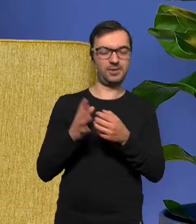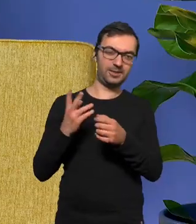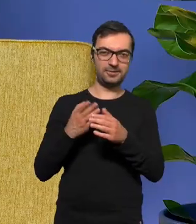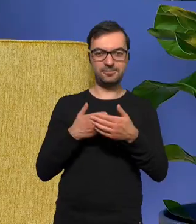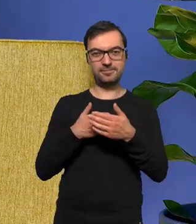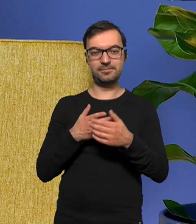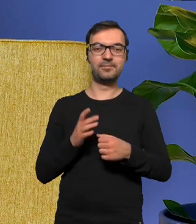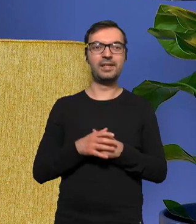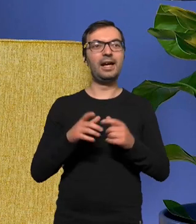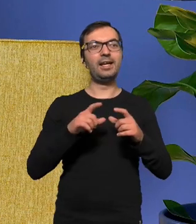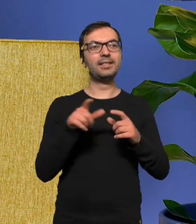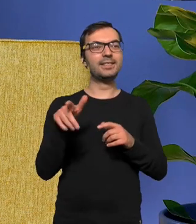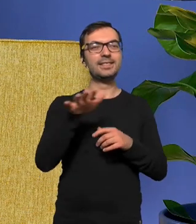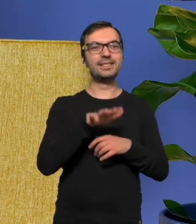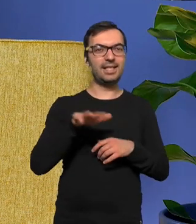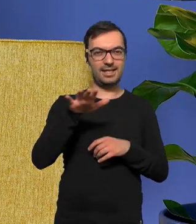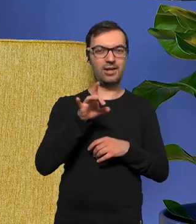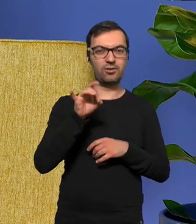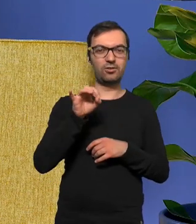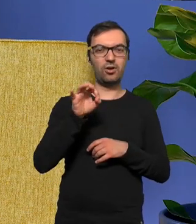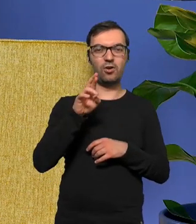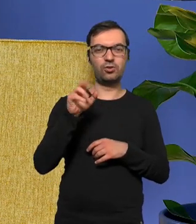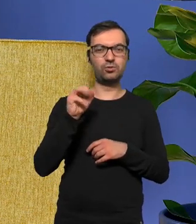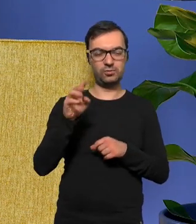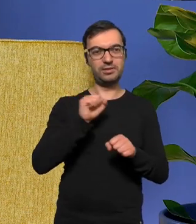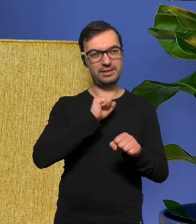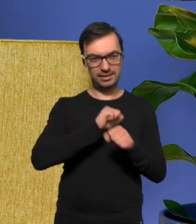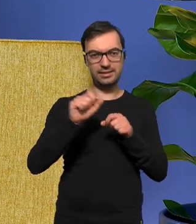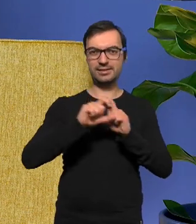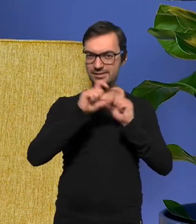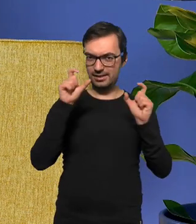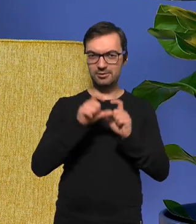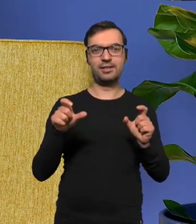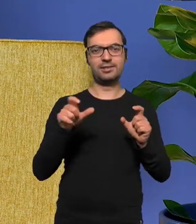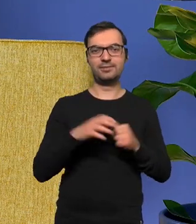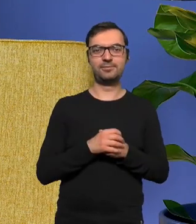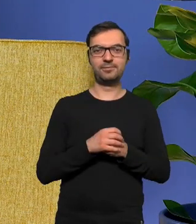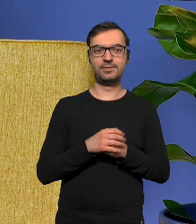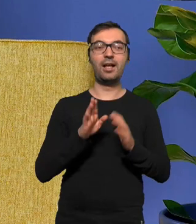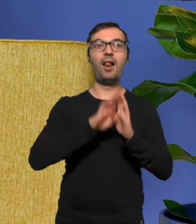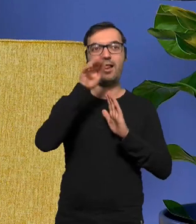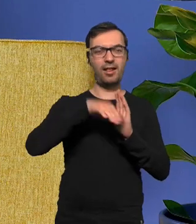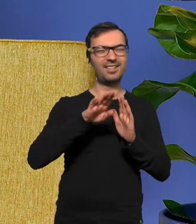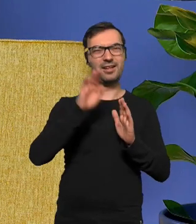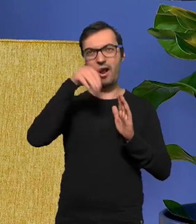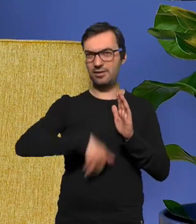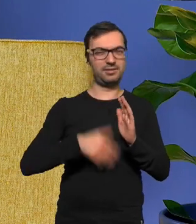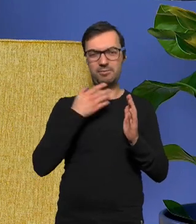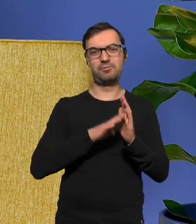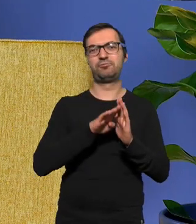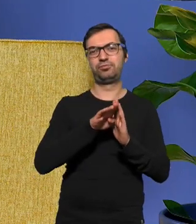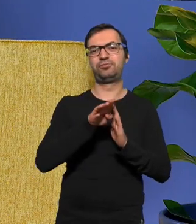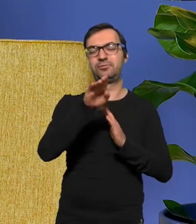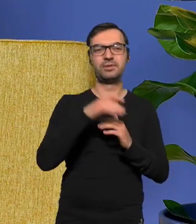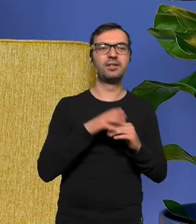ta scena cały czas jest ma wzloty i upadki chociaż o upadkach tutaj nie można mówić ich